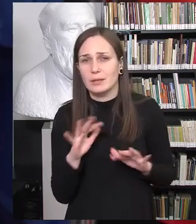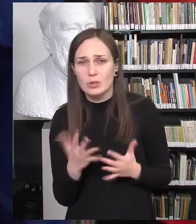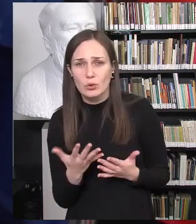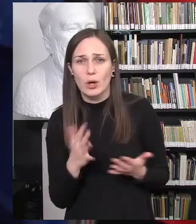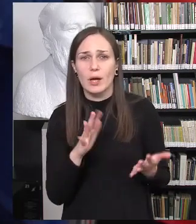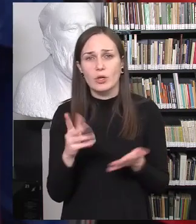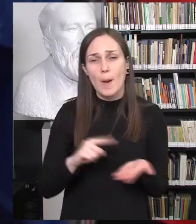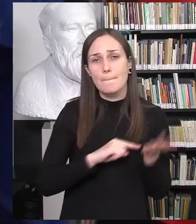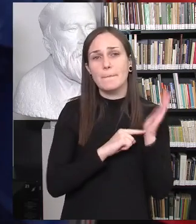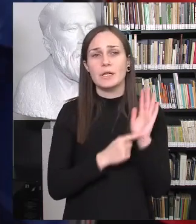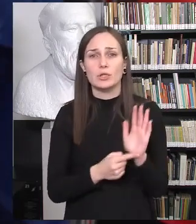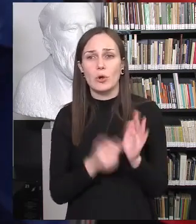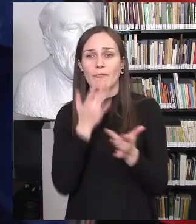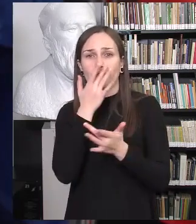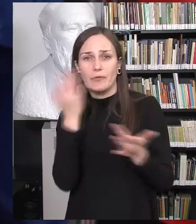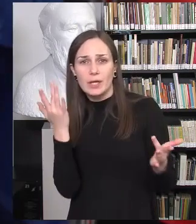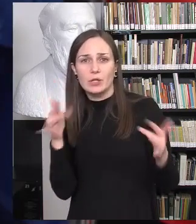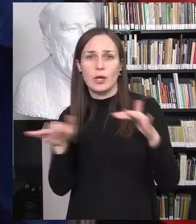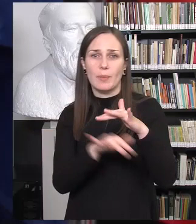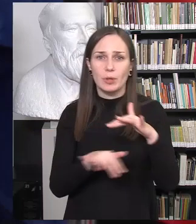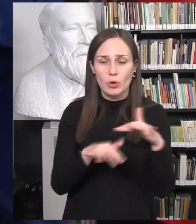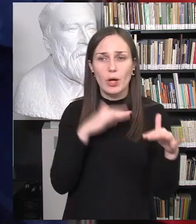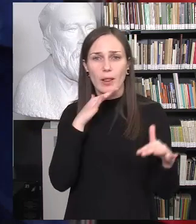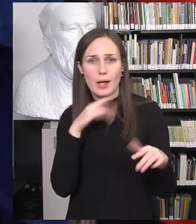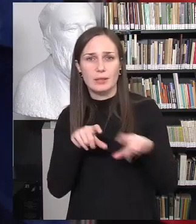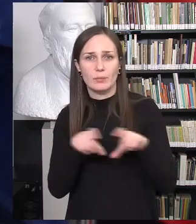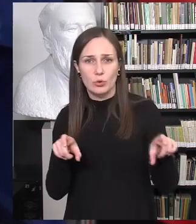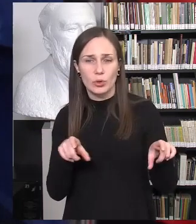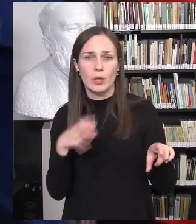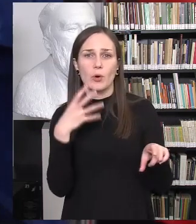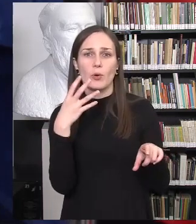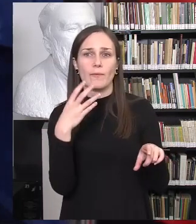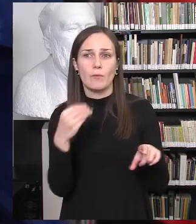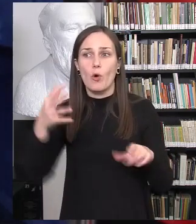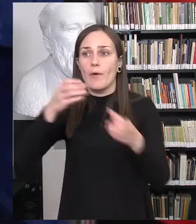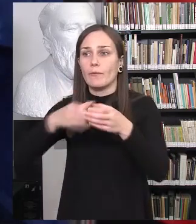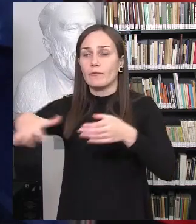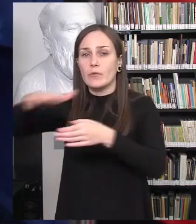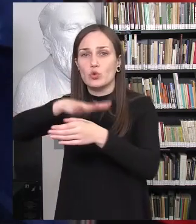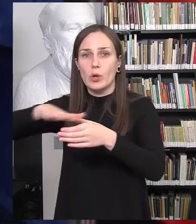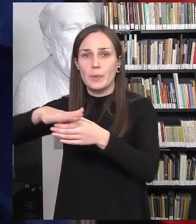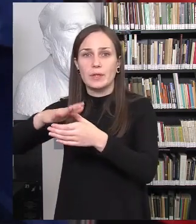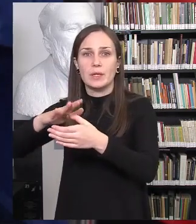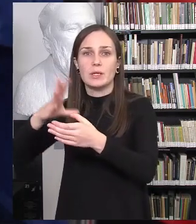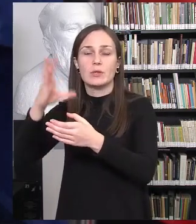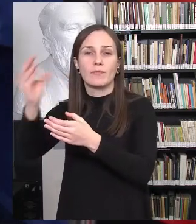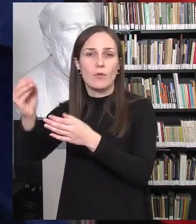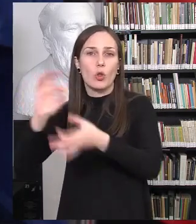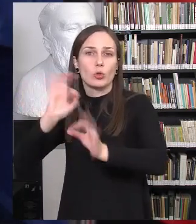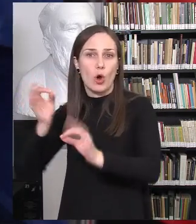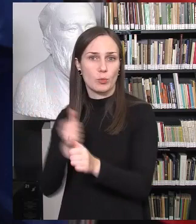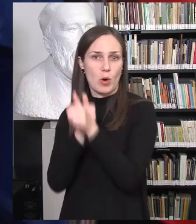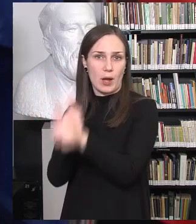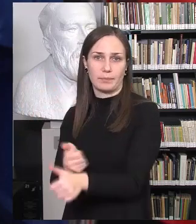pasirodymas viešumoje, aplinkoje, klasėje ir mokykloje, kuris neatitinka visuomenės primestų